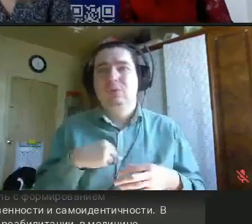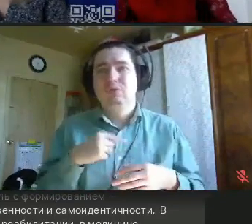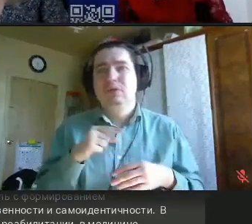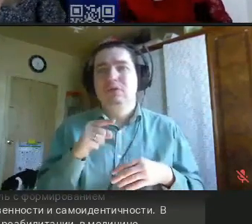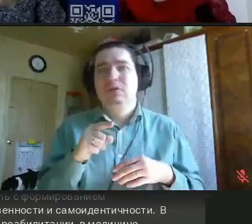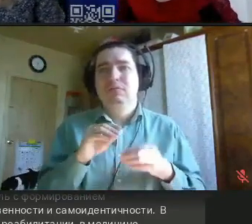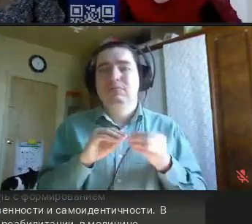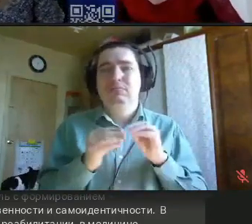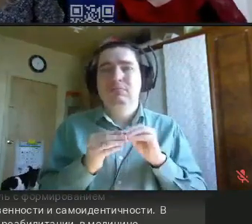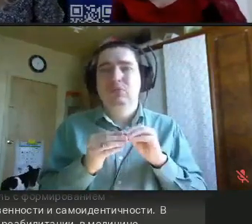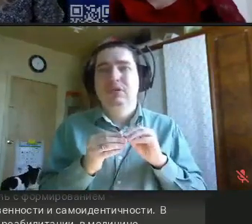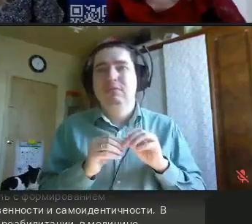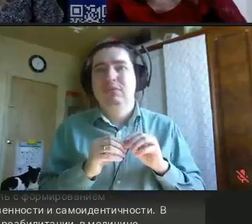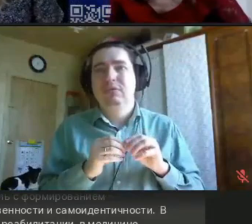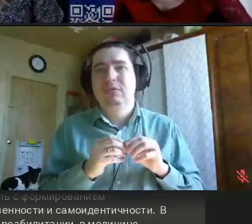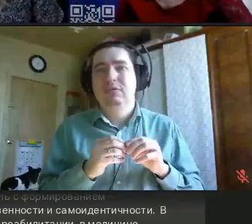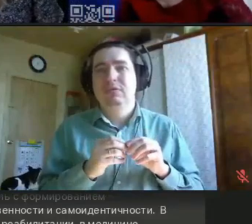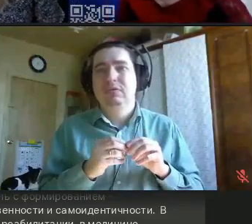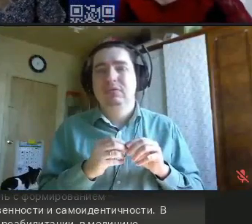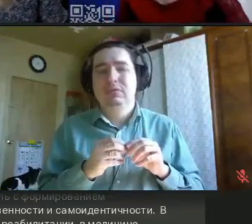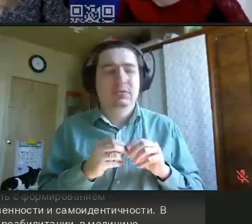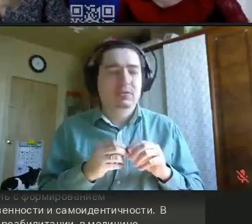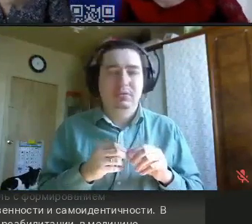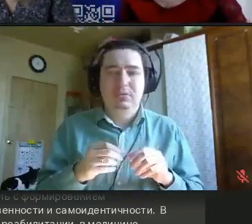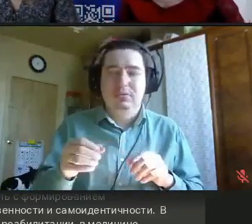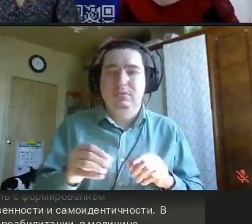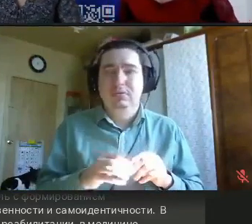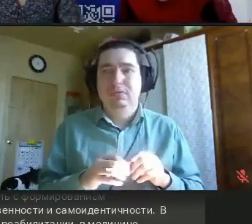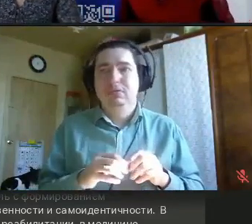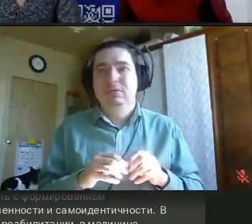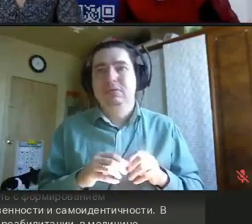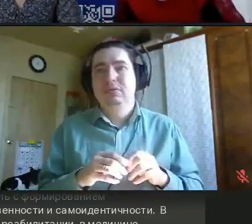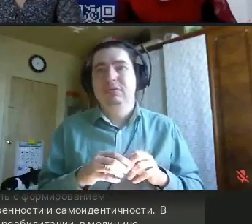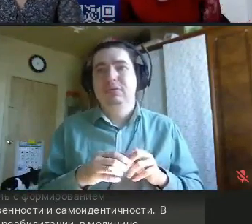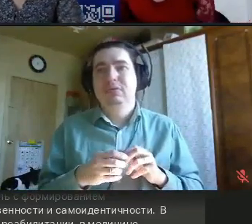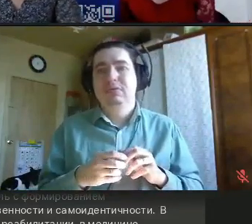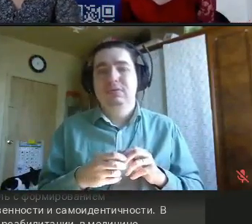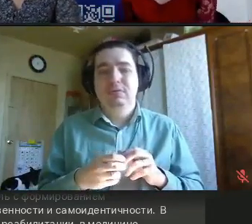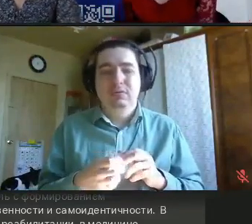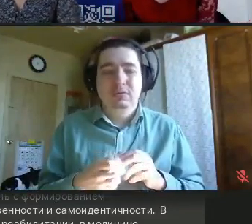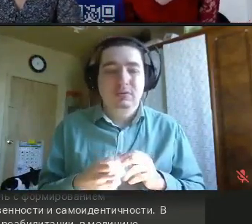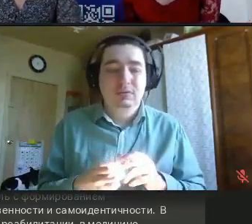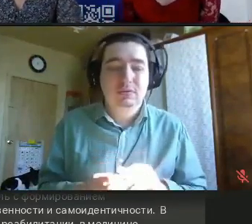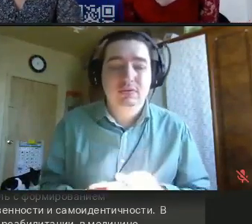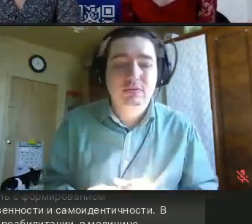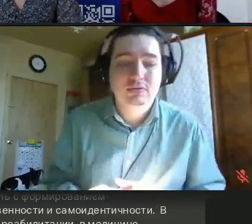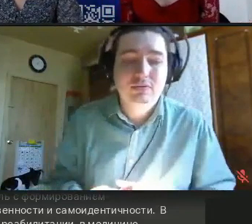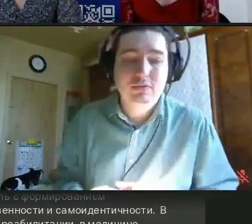14 лет, вот, открылся мир полной возможности. Нет, со